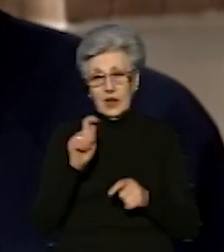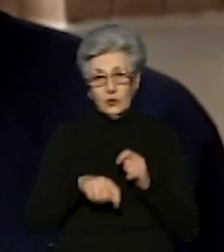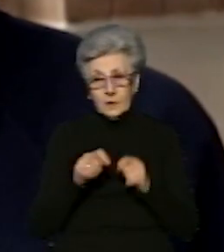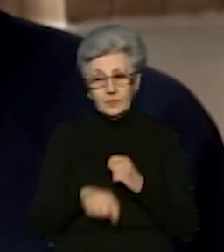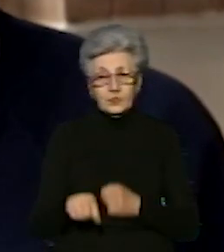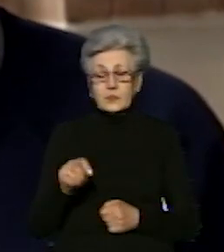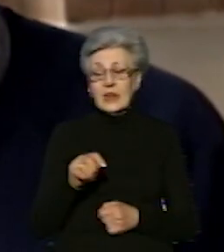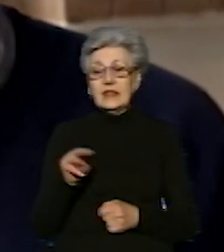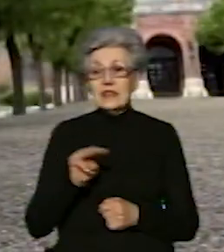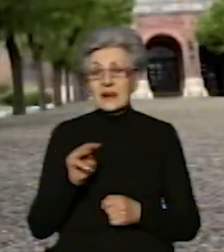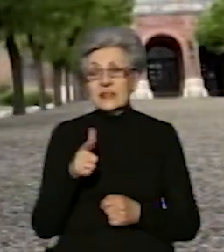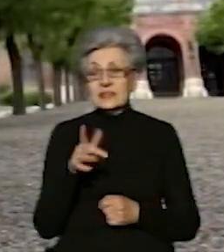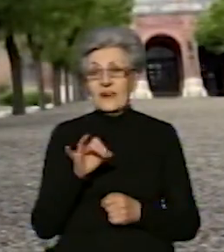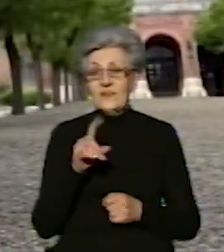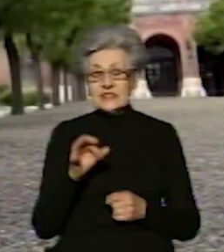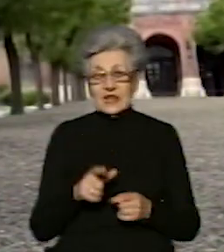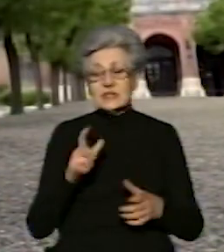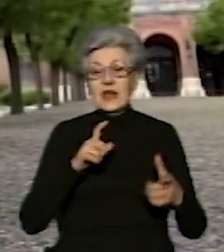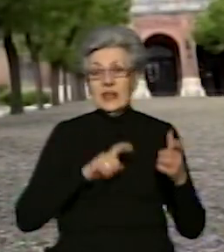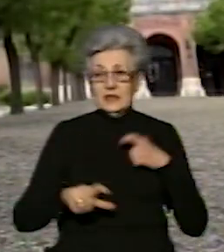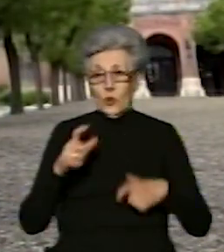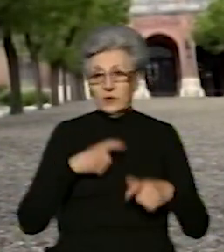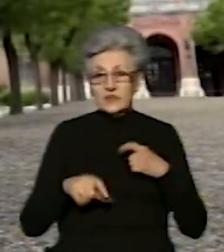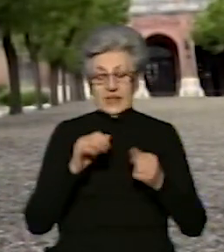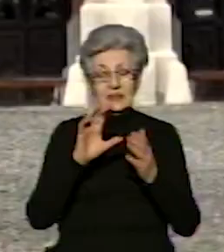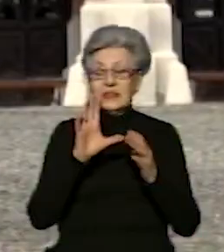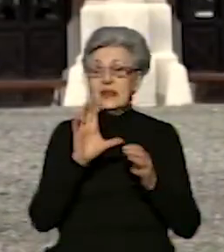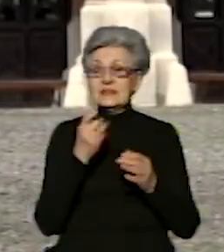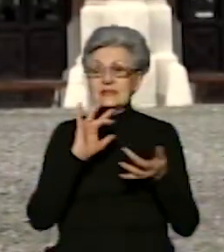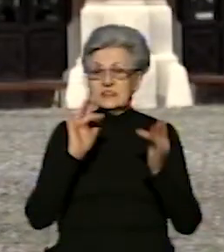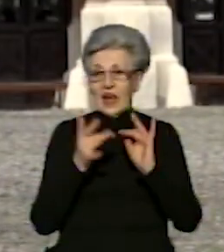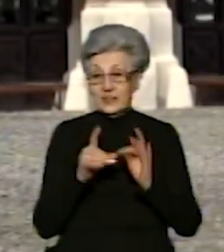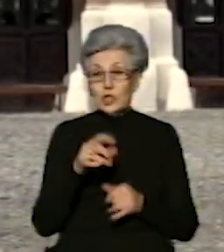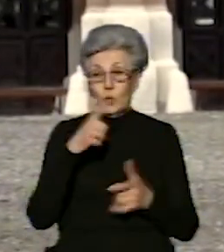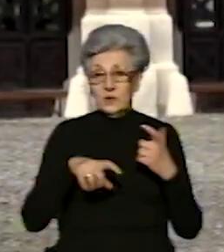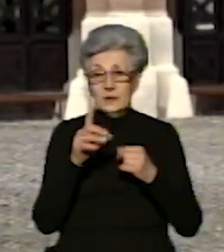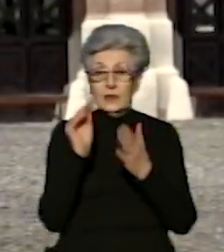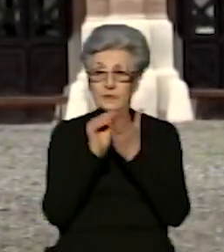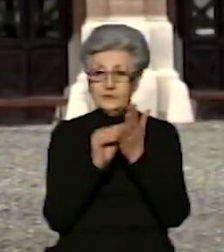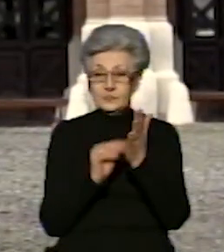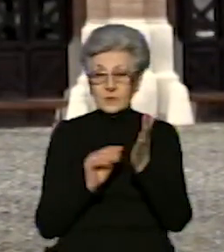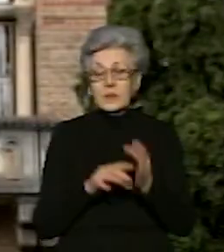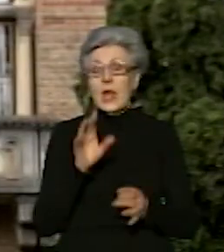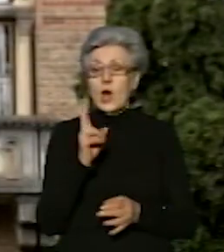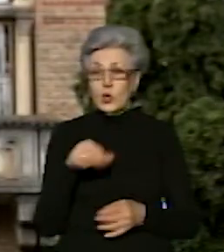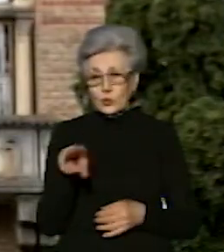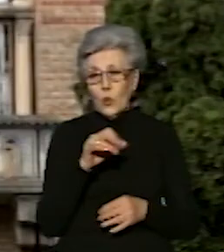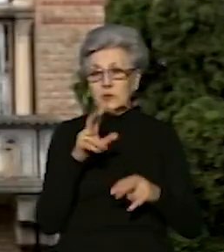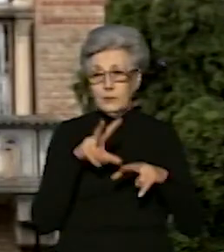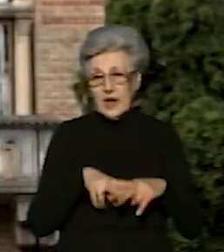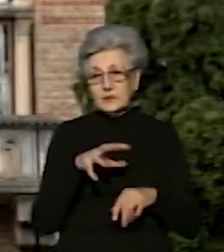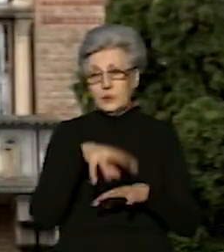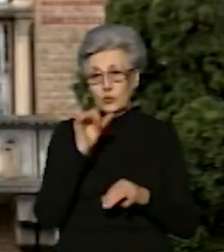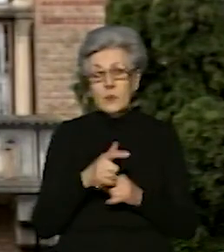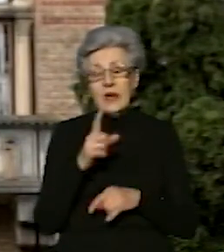Тарас Звоздецький. На сайт університету потрібно завантажити копію паспорта, диплом бакалавра, ідентифікаційний код, фото та медичну довідку